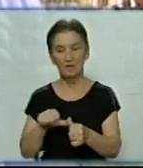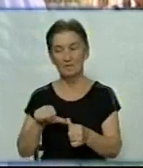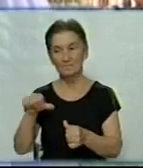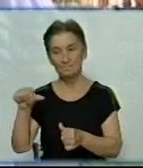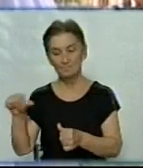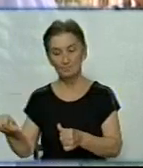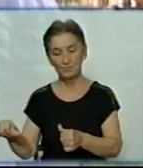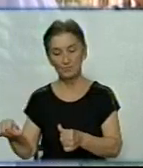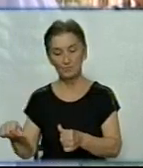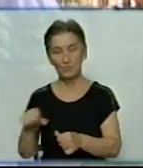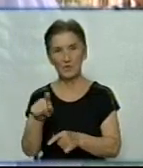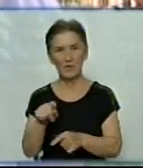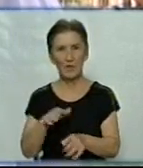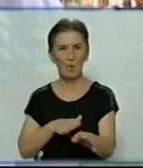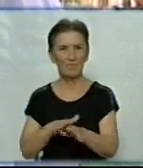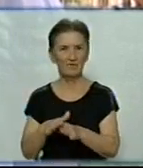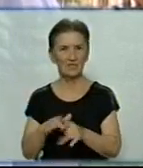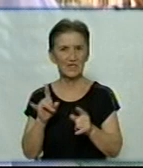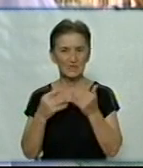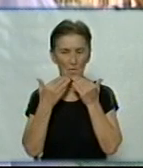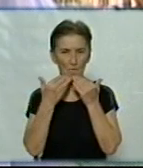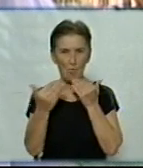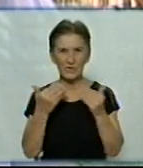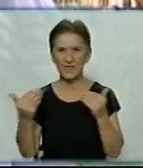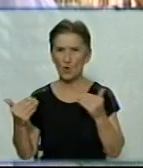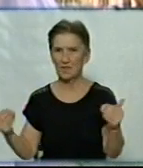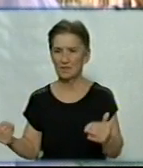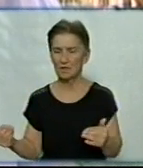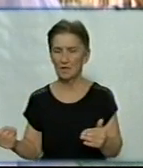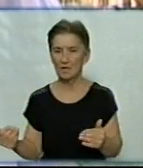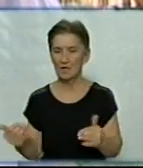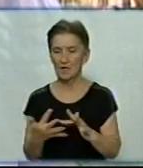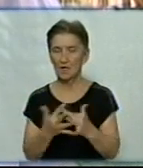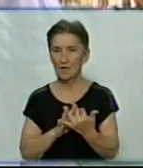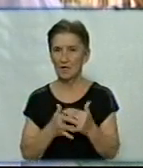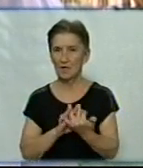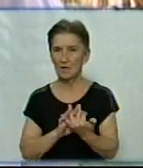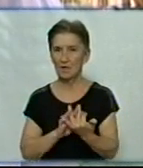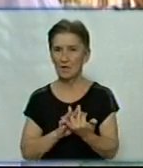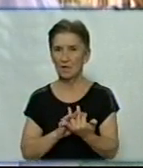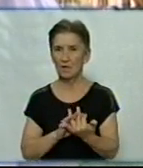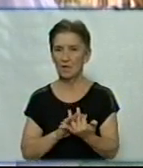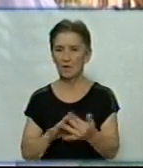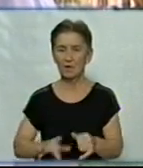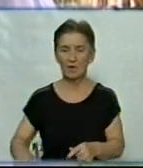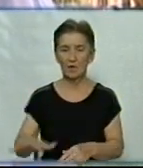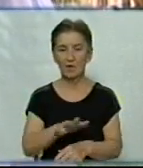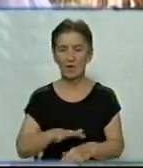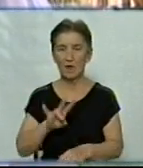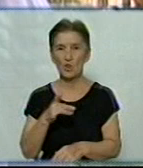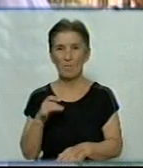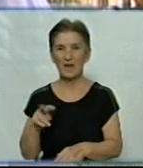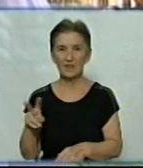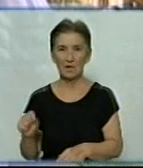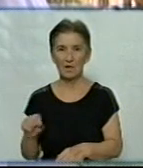підрозділу нашого, проводиться моніторинг селища села Неополімівка, території села Неополімівка,